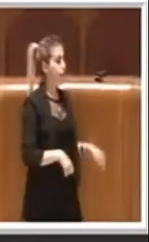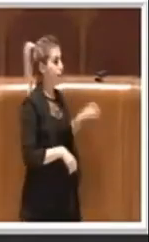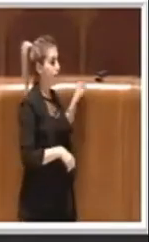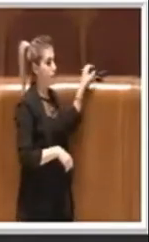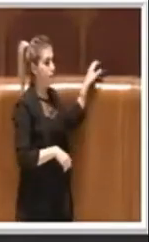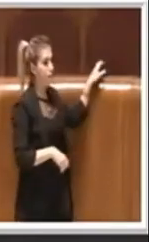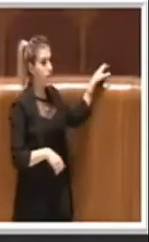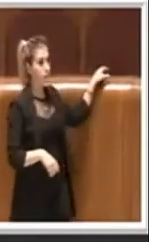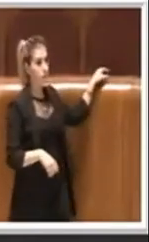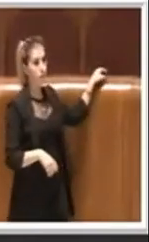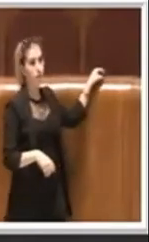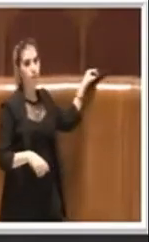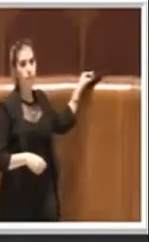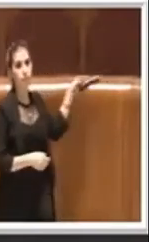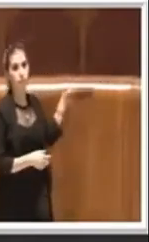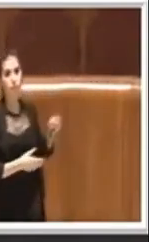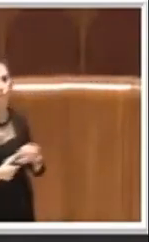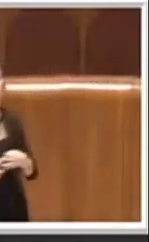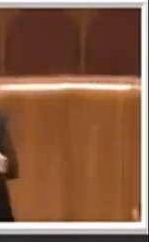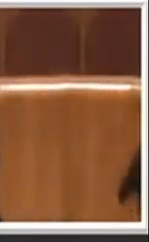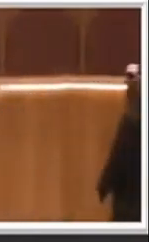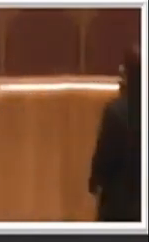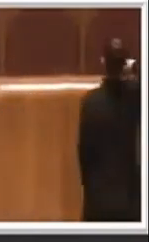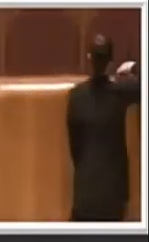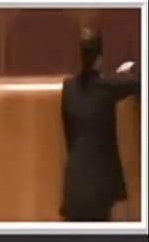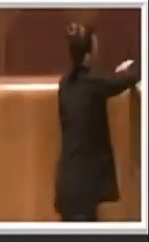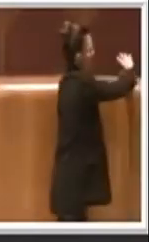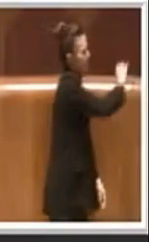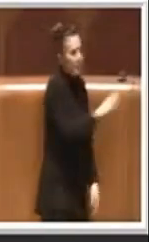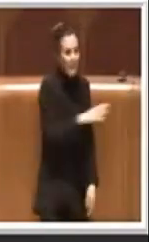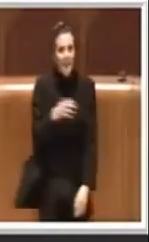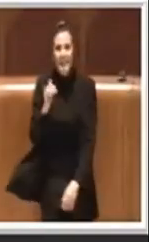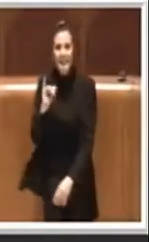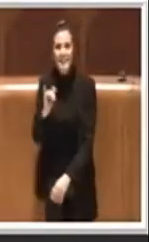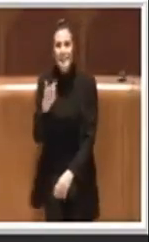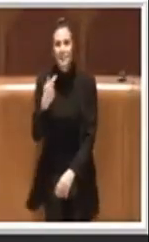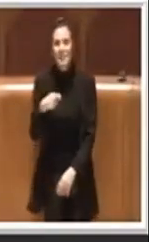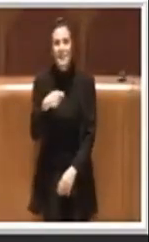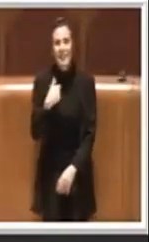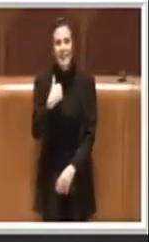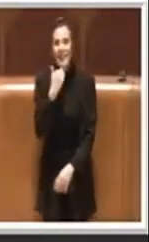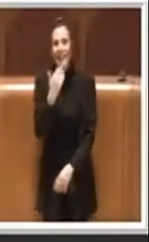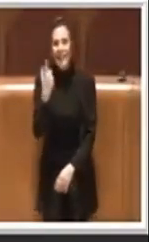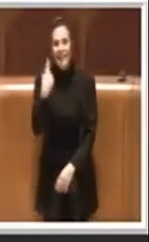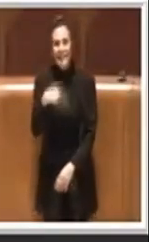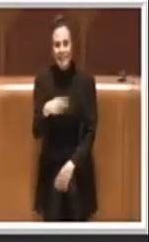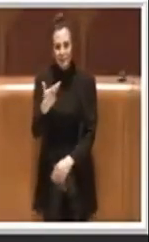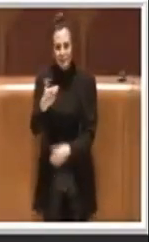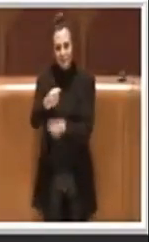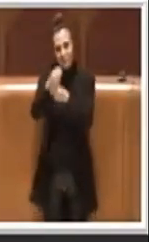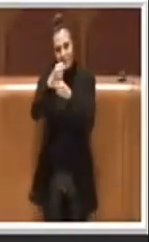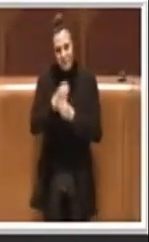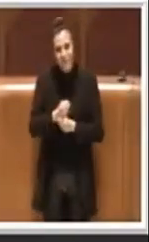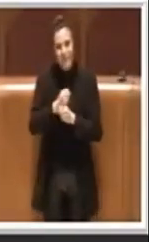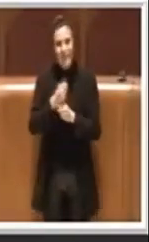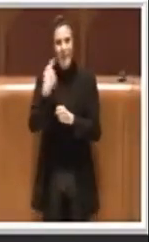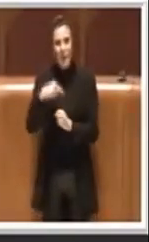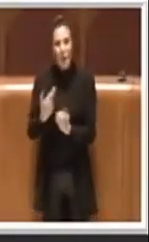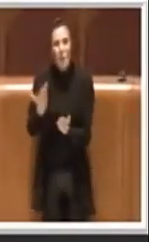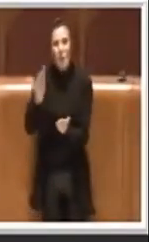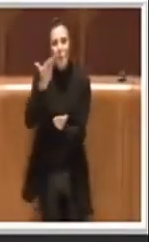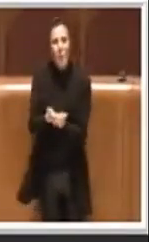Sì Presidente, grazie per la parola. Questa proposta da parte del